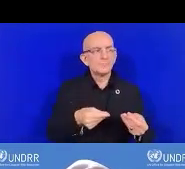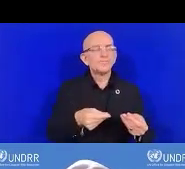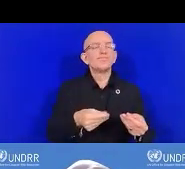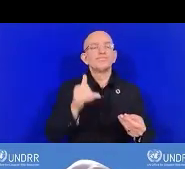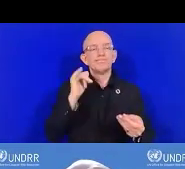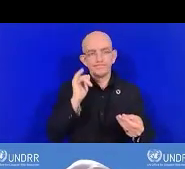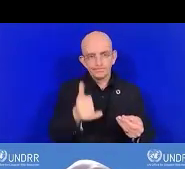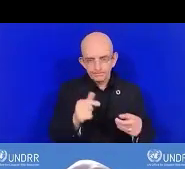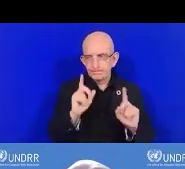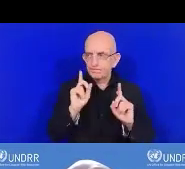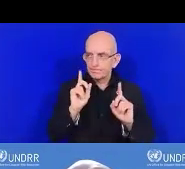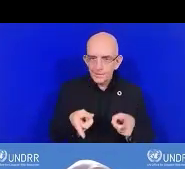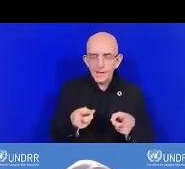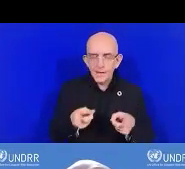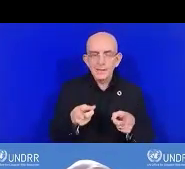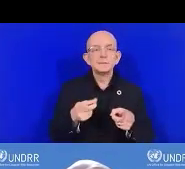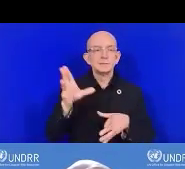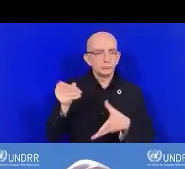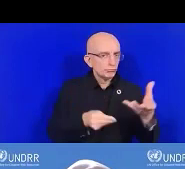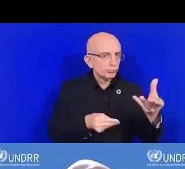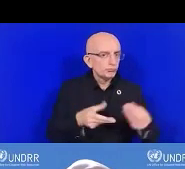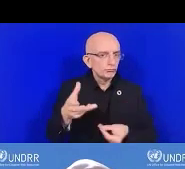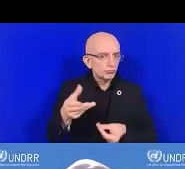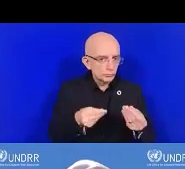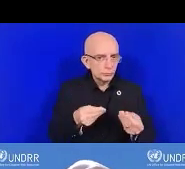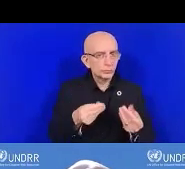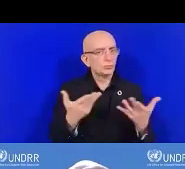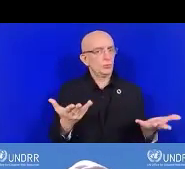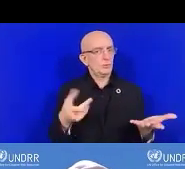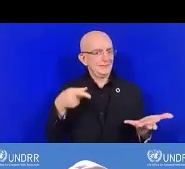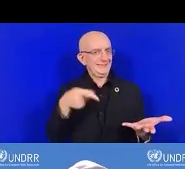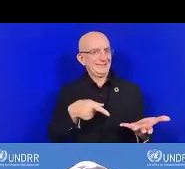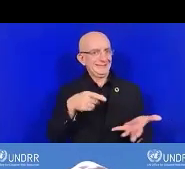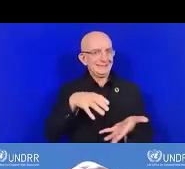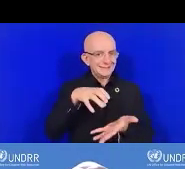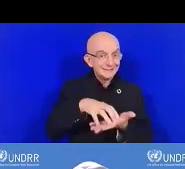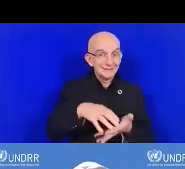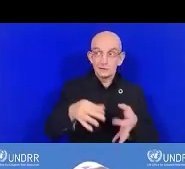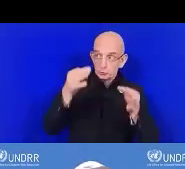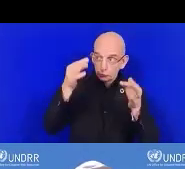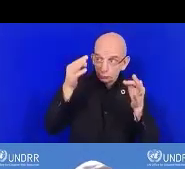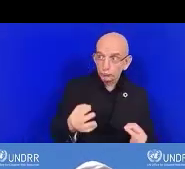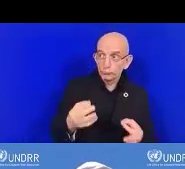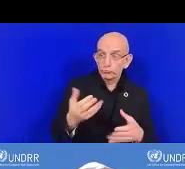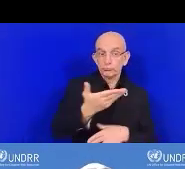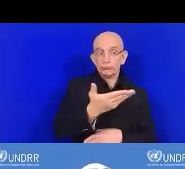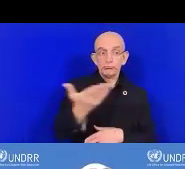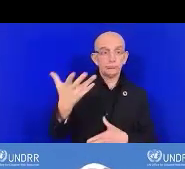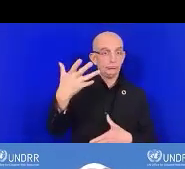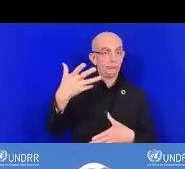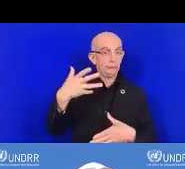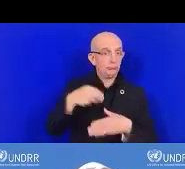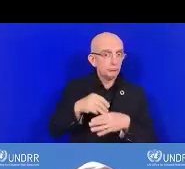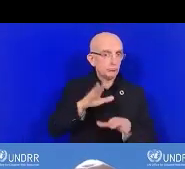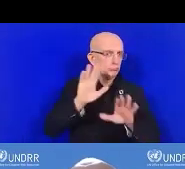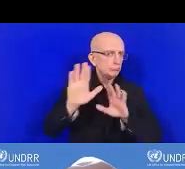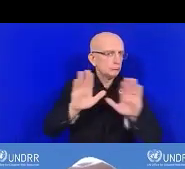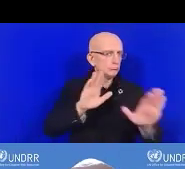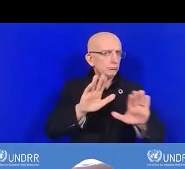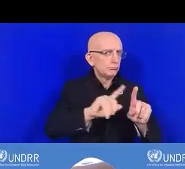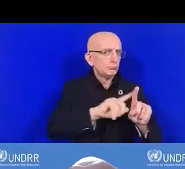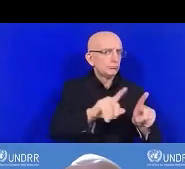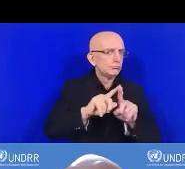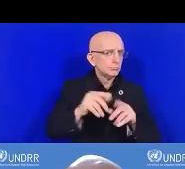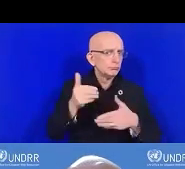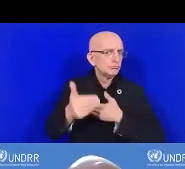incluses dans leur approche. Et ça va leur donner un ensemble d